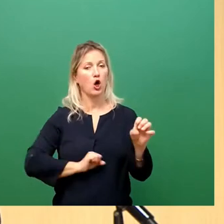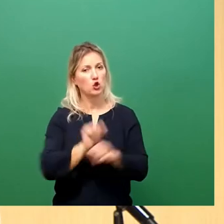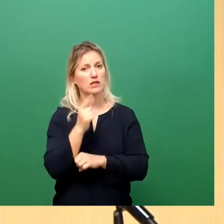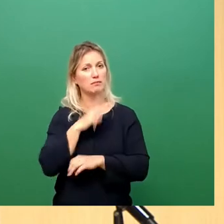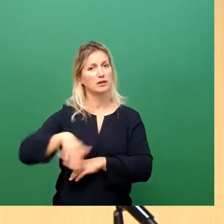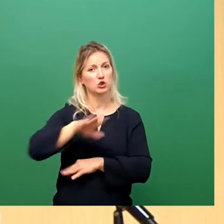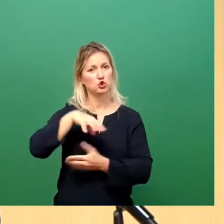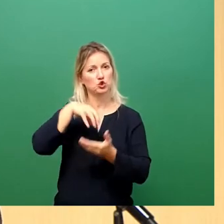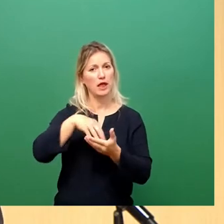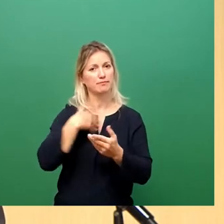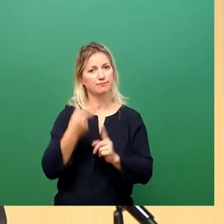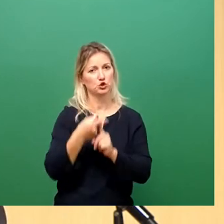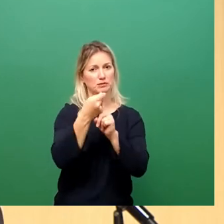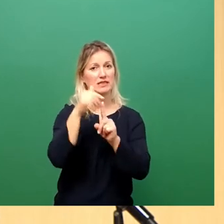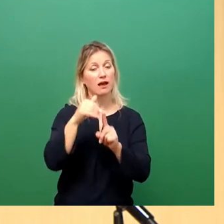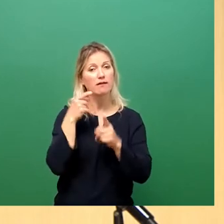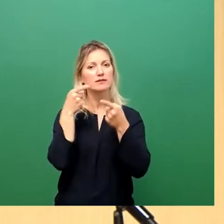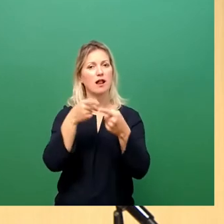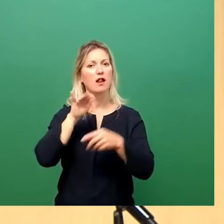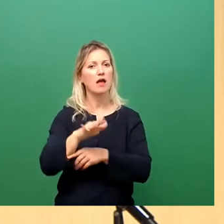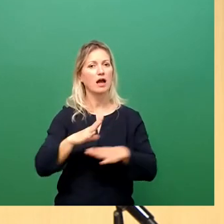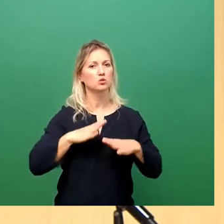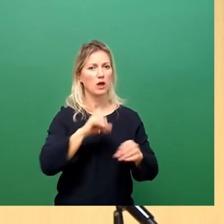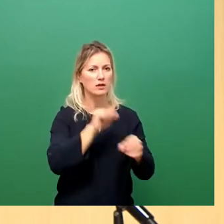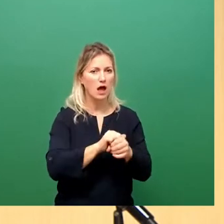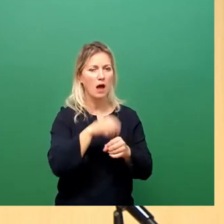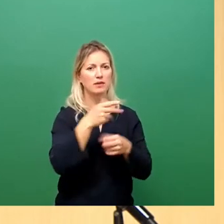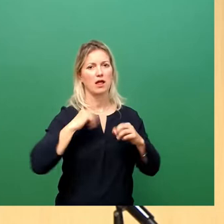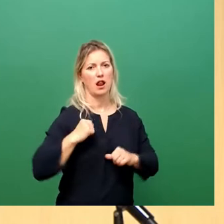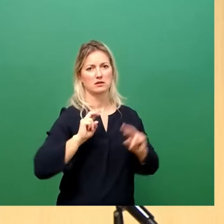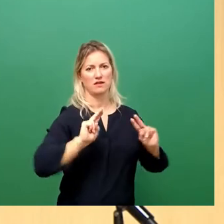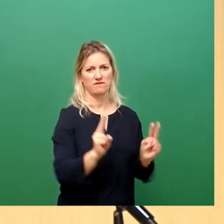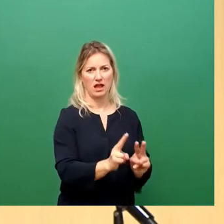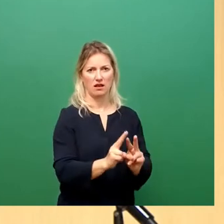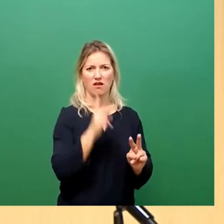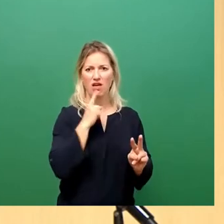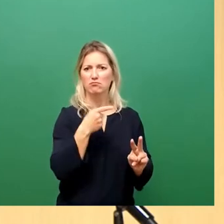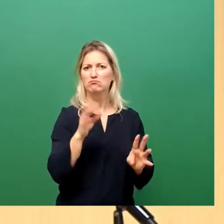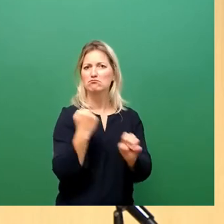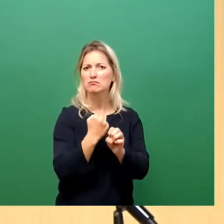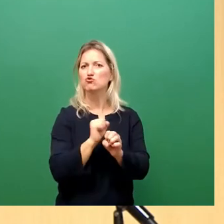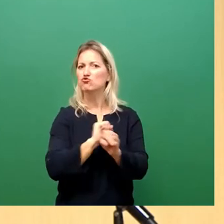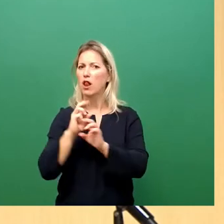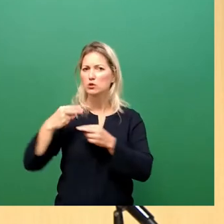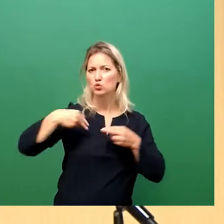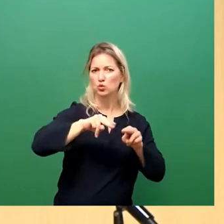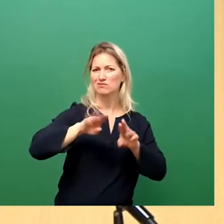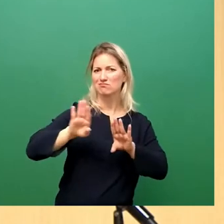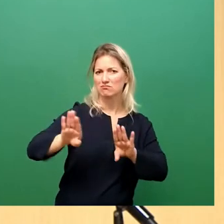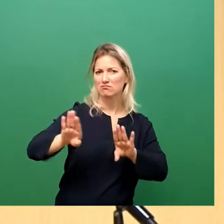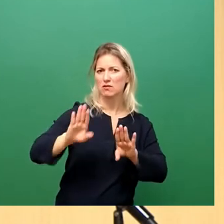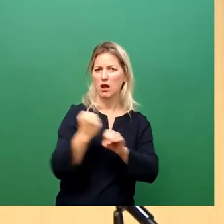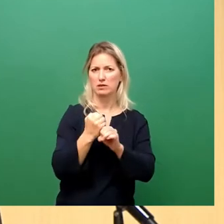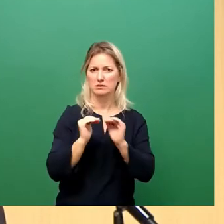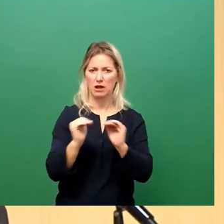Gesundheitsämter entlastet werden, damit die Beschäftigten schnellstmöglich in ihre Ämter zurückkehren können. Es wäre gut,